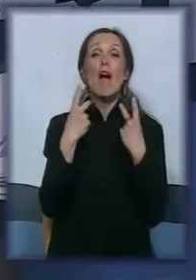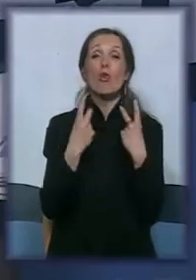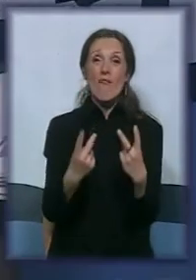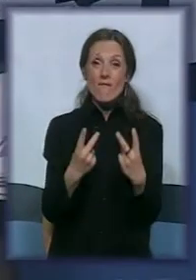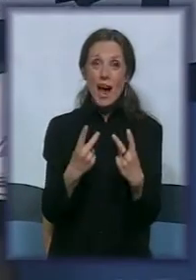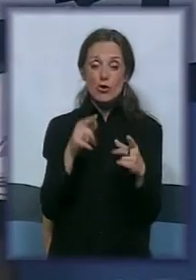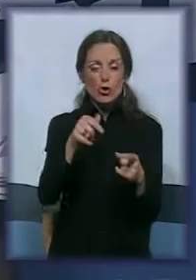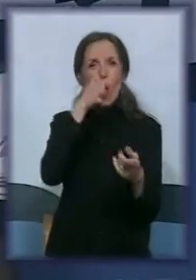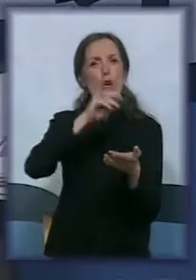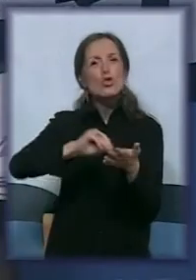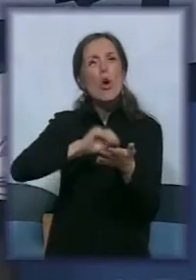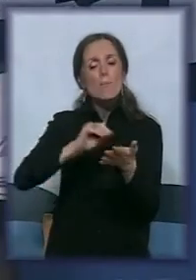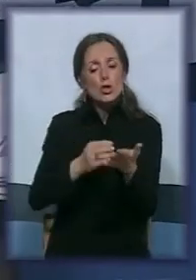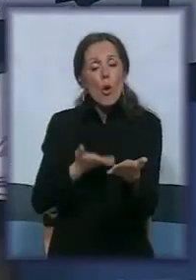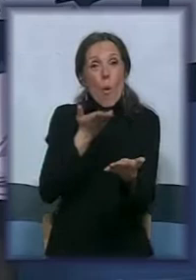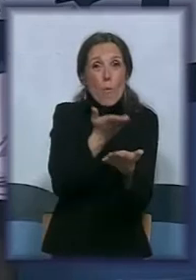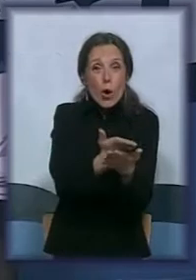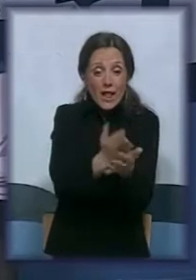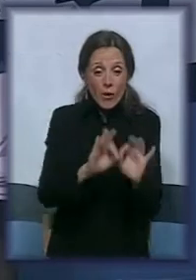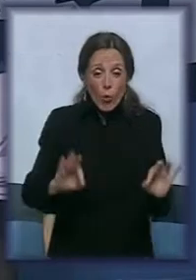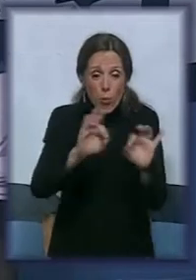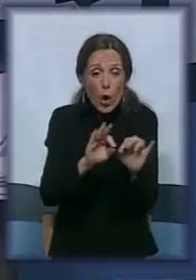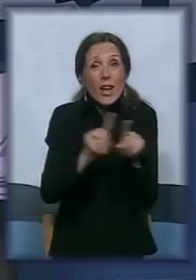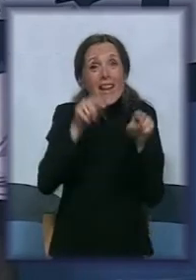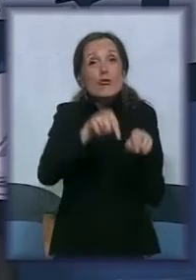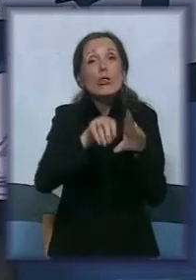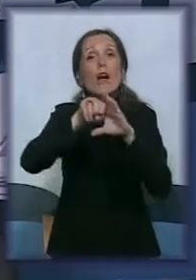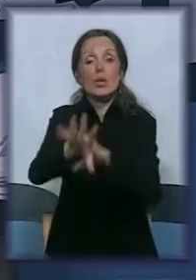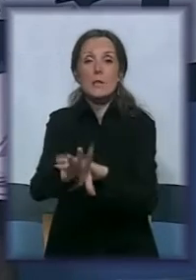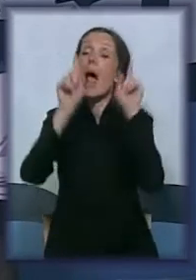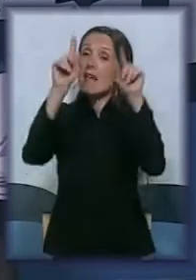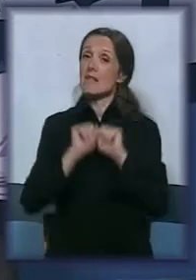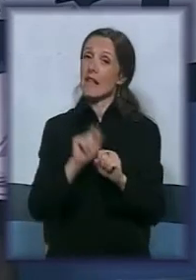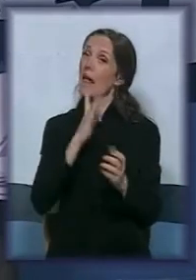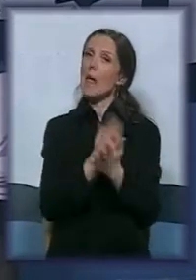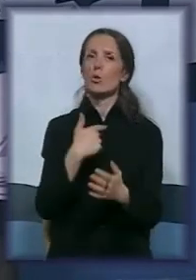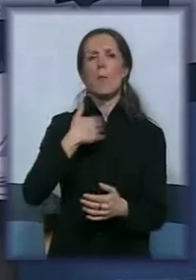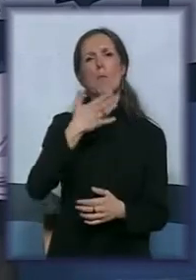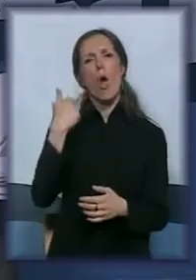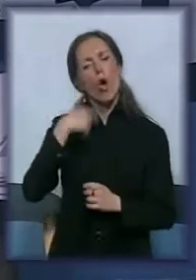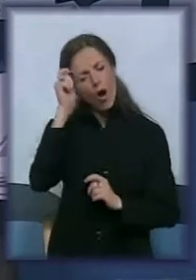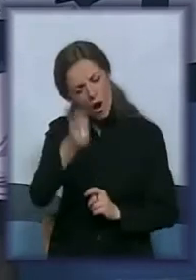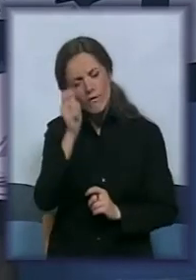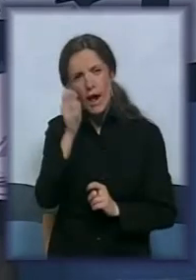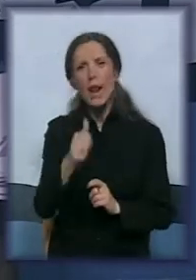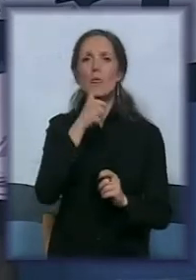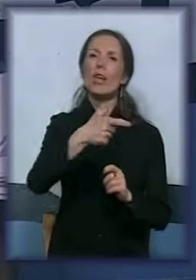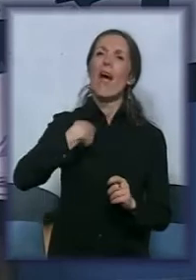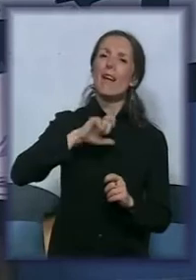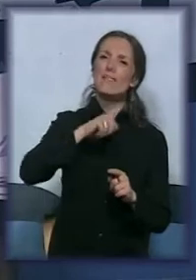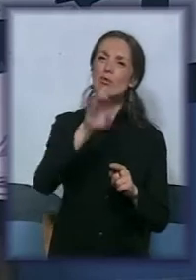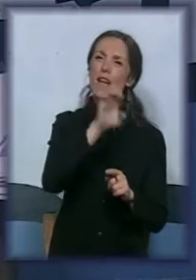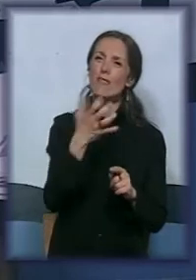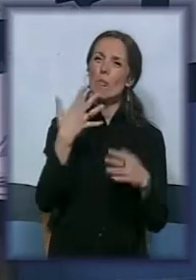što se nađe u predlogu projekta se tako i realizuje. Sada da ne bude, da mi mnogo hvalimo i Agenciju za evropski